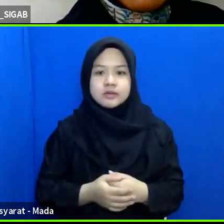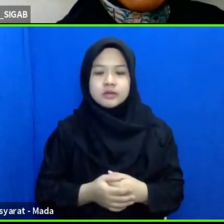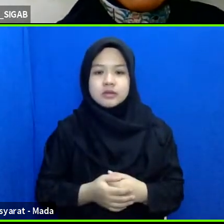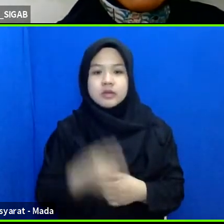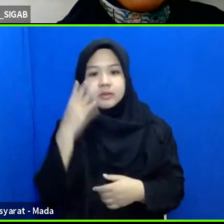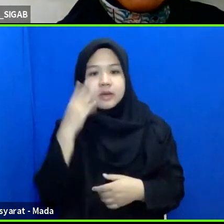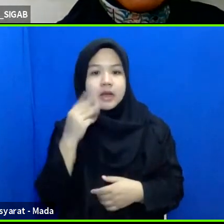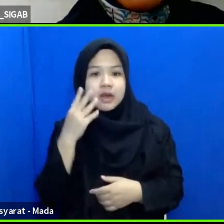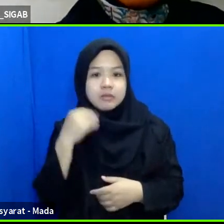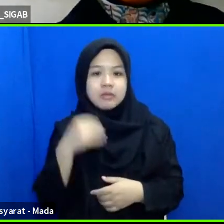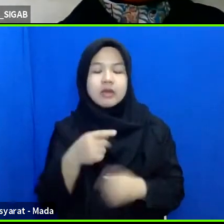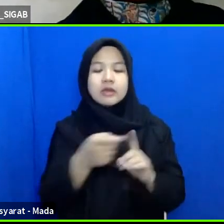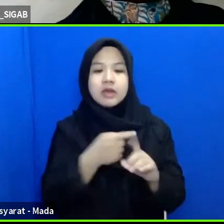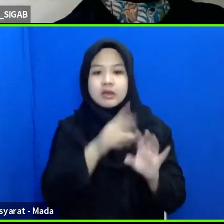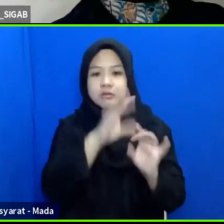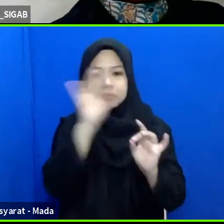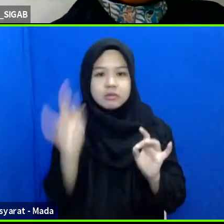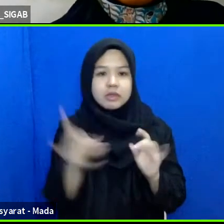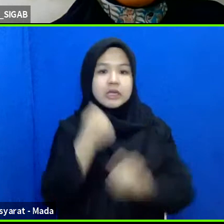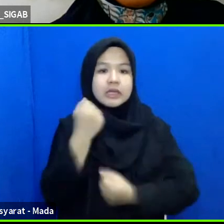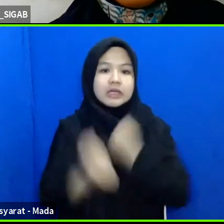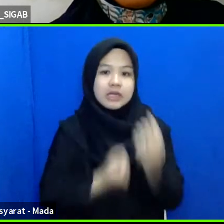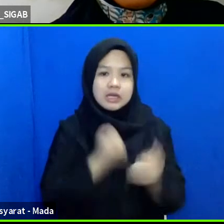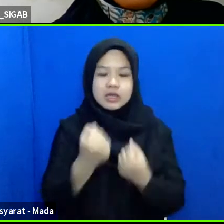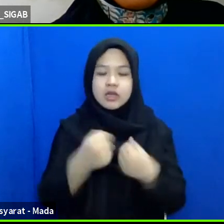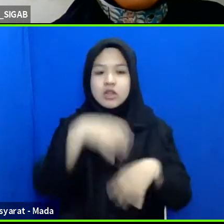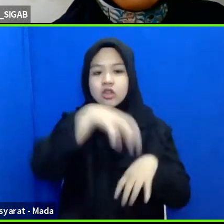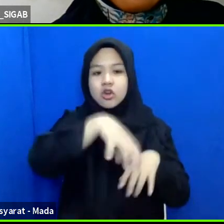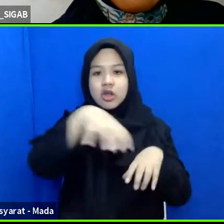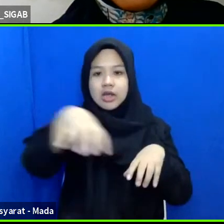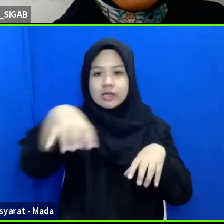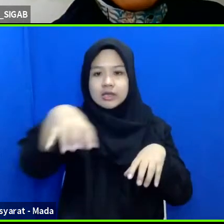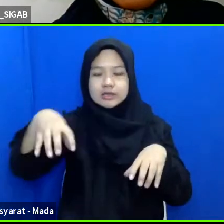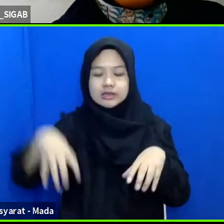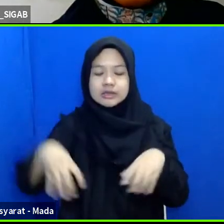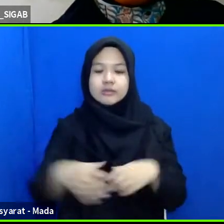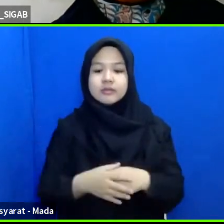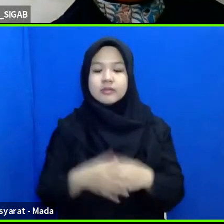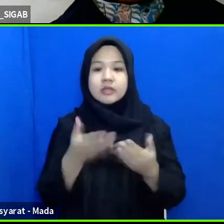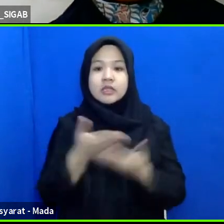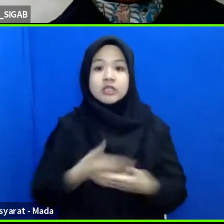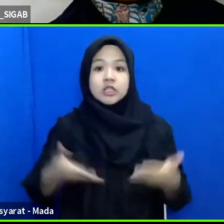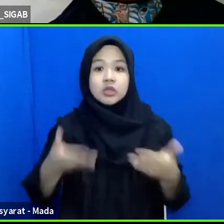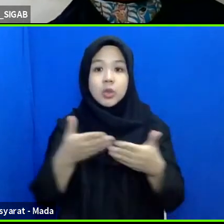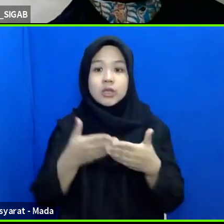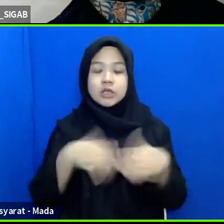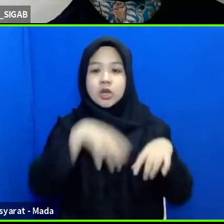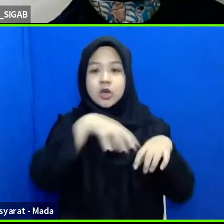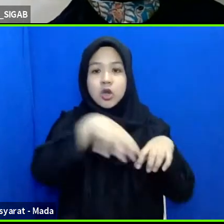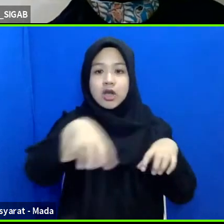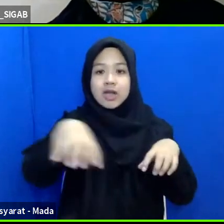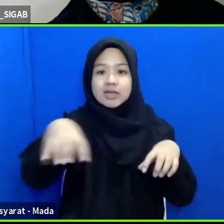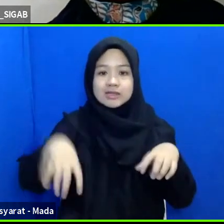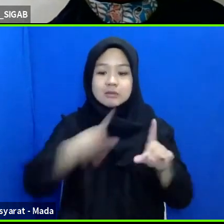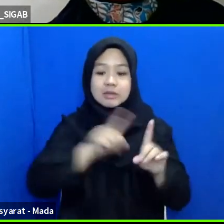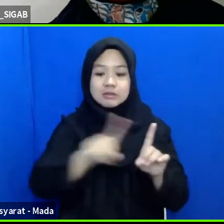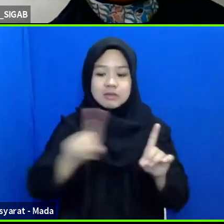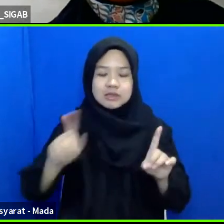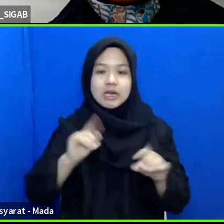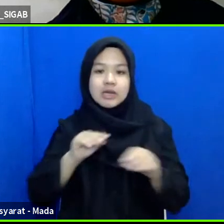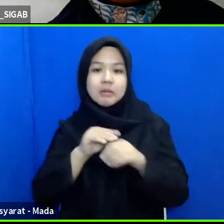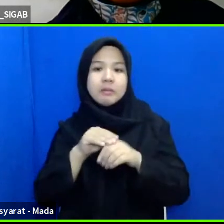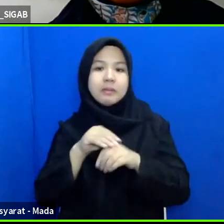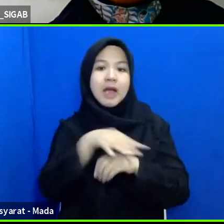berbagai kegiatan dan lokasi tentu situasi dan lokasi masing-masing akan mempengaruhi pada